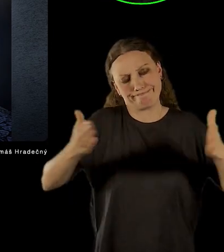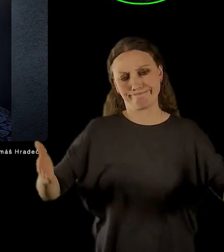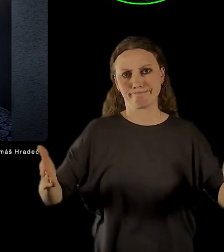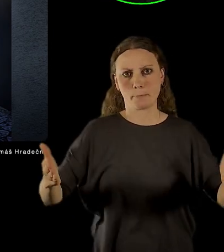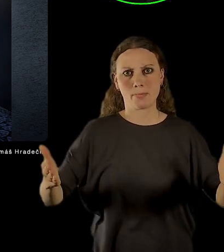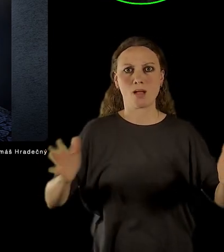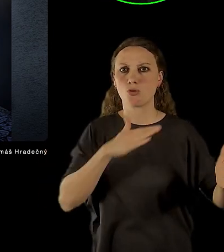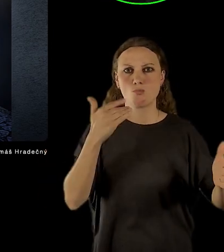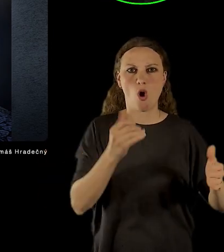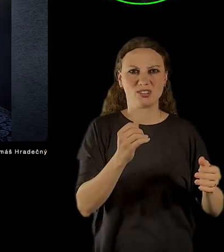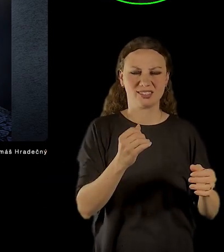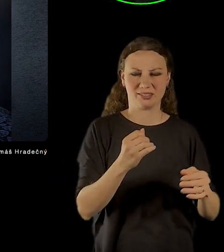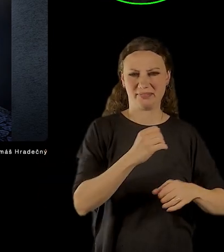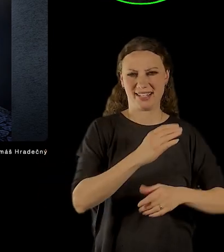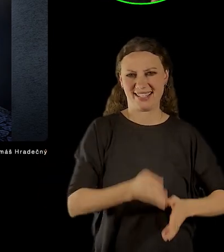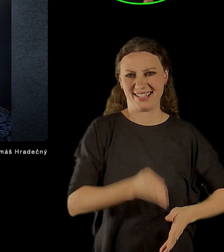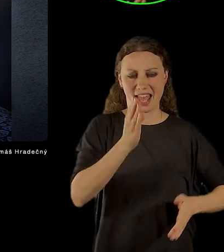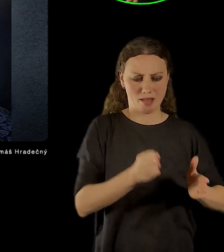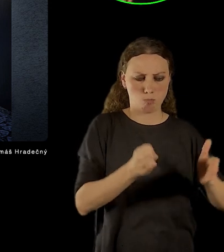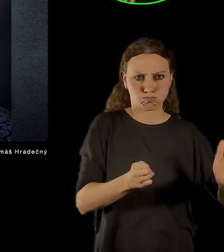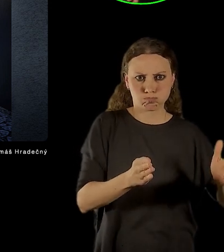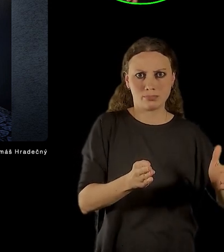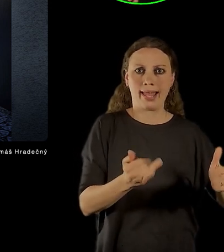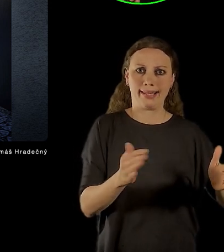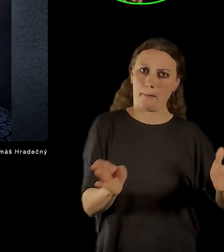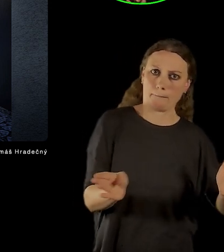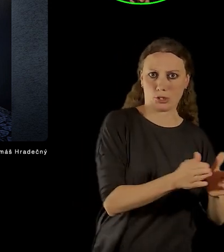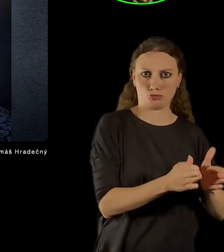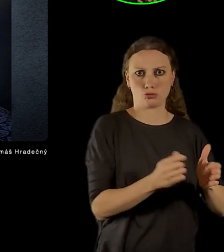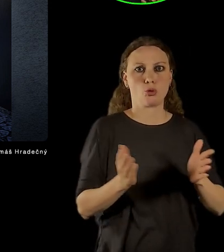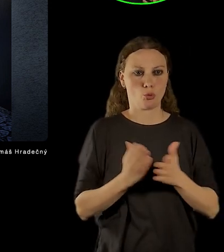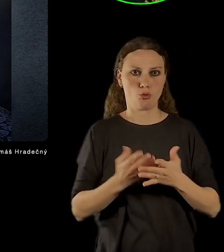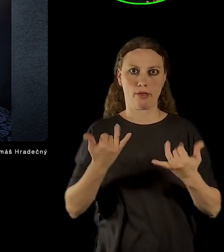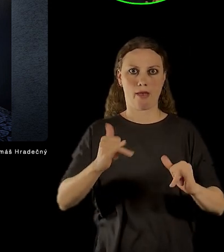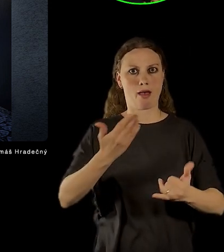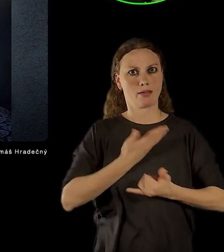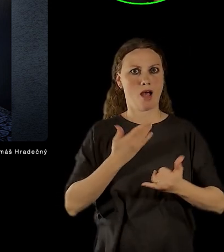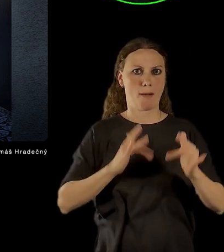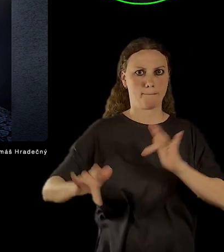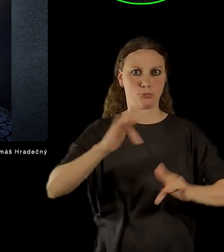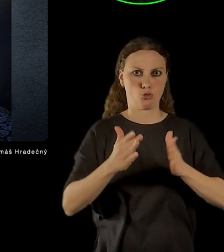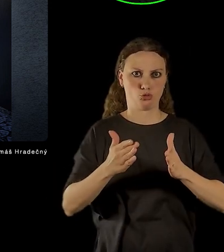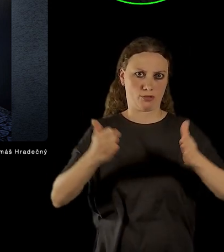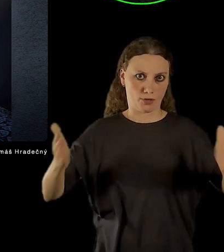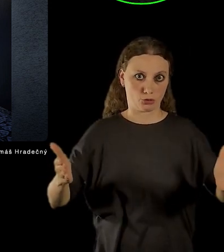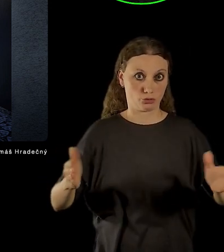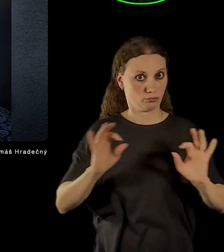Počítáme s tím, že objekt bude fungovat prostorově, to znamená